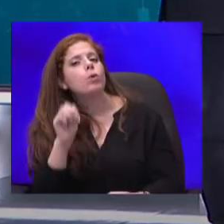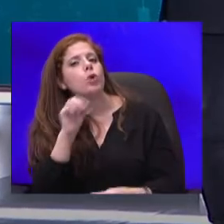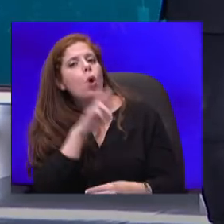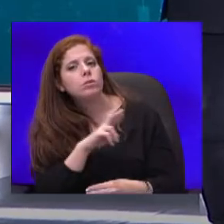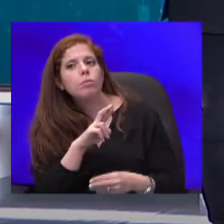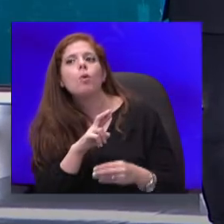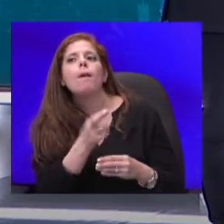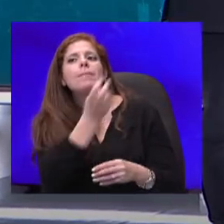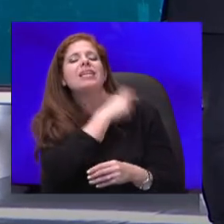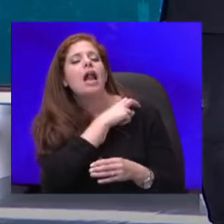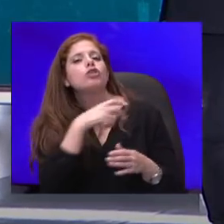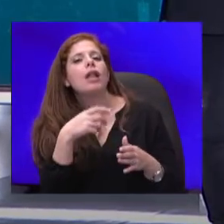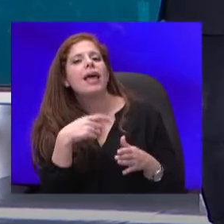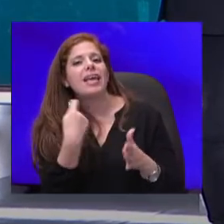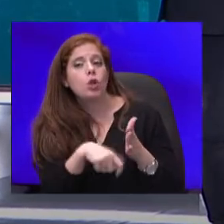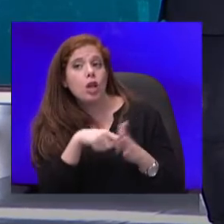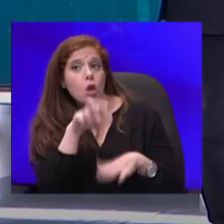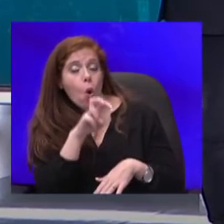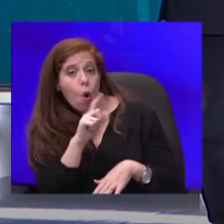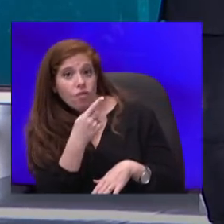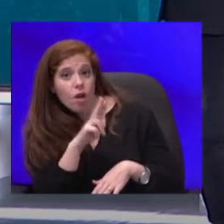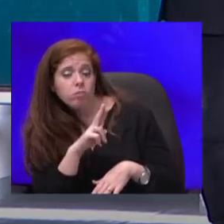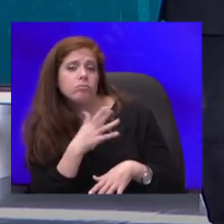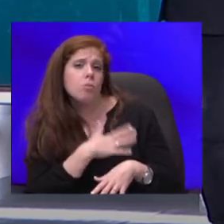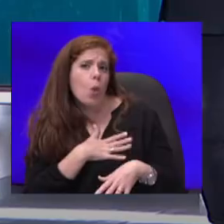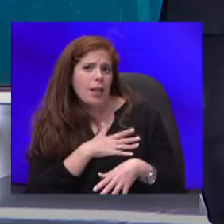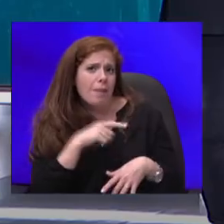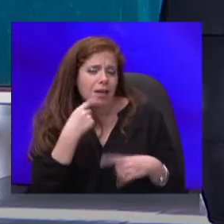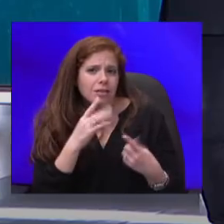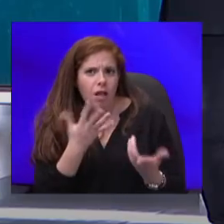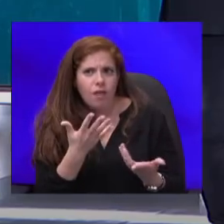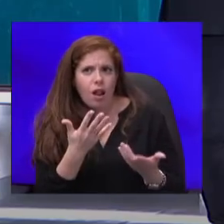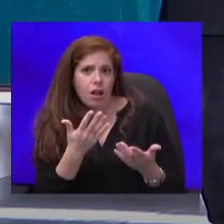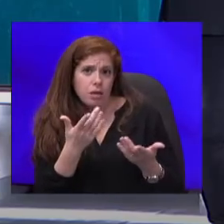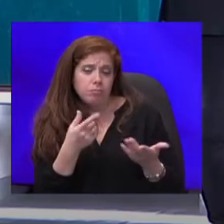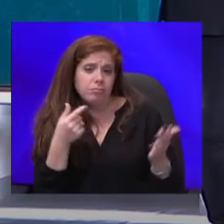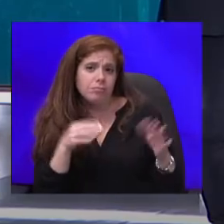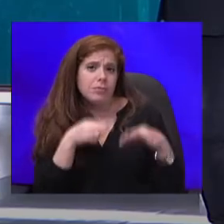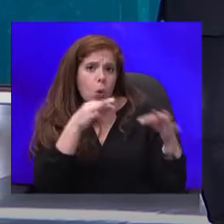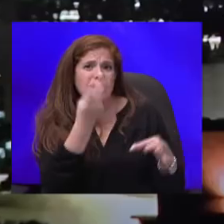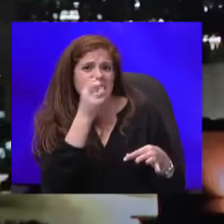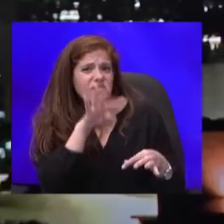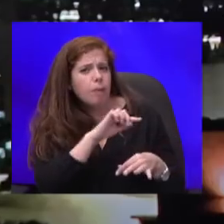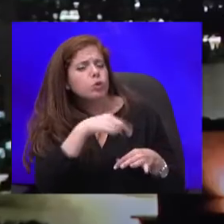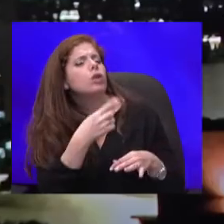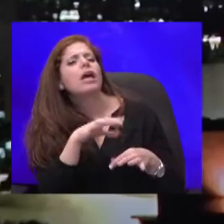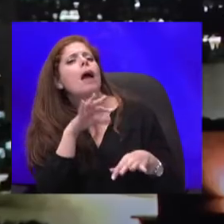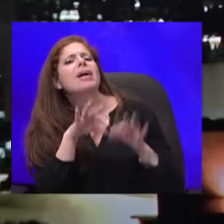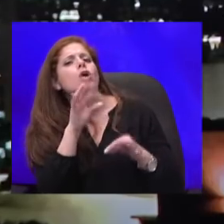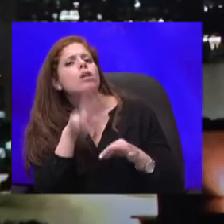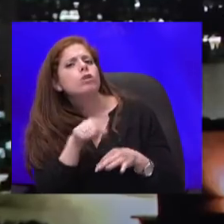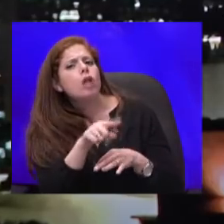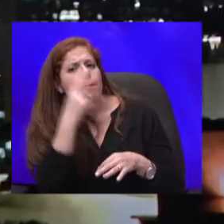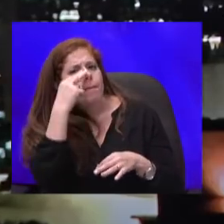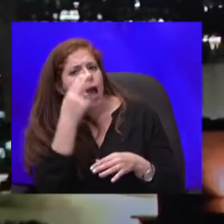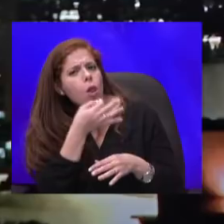לא נעים להגיד, אבל הקץ שלכם נדחה ב-24 שעות, סדר גודל. כמה קניונים יש לך בפיילוט? בפיילוט יש